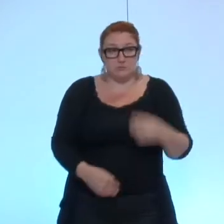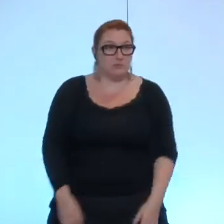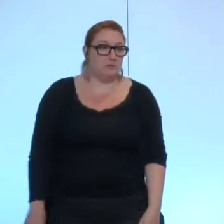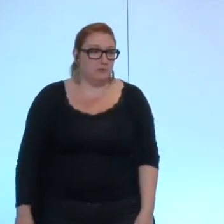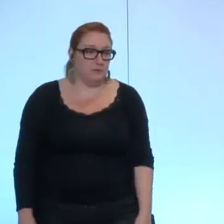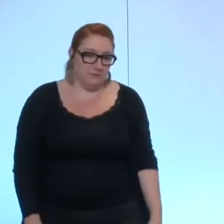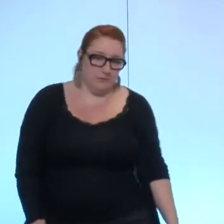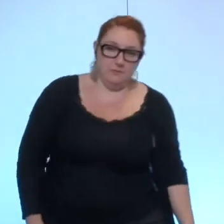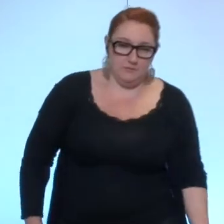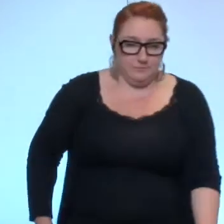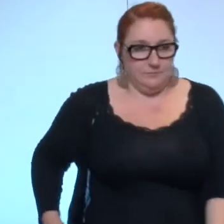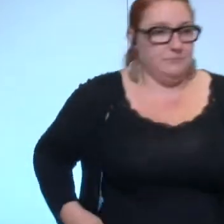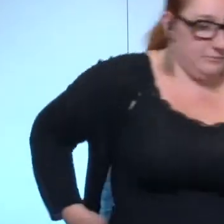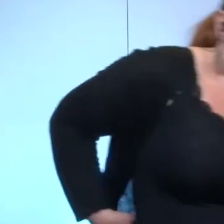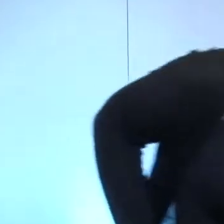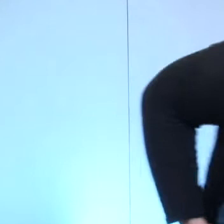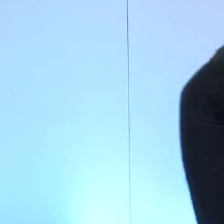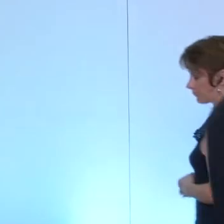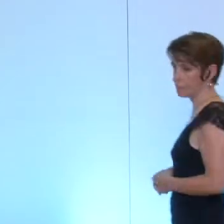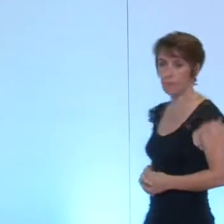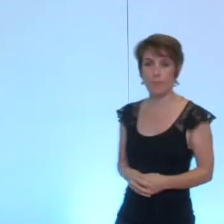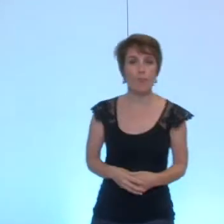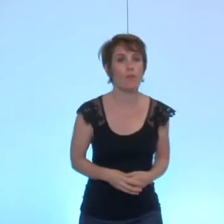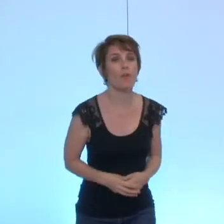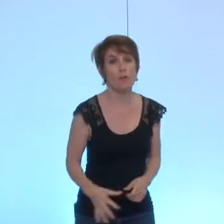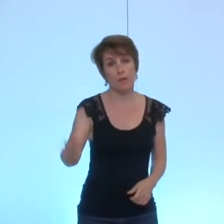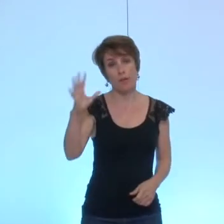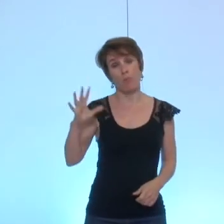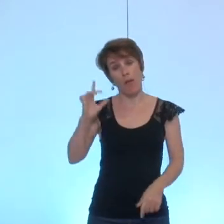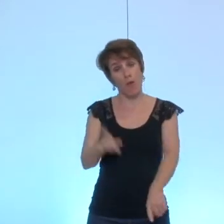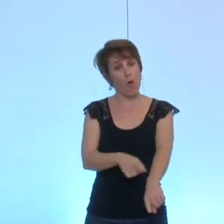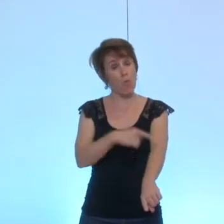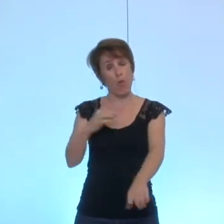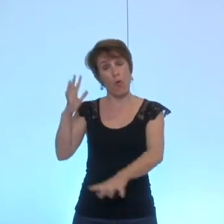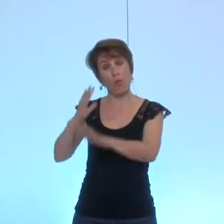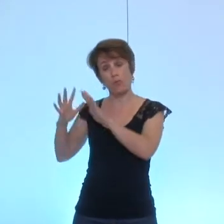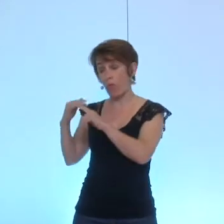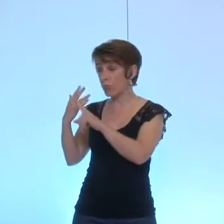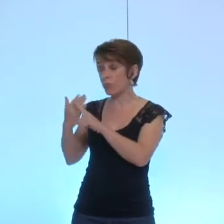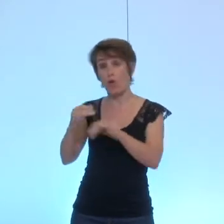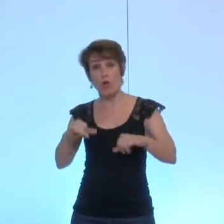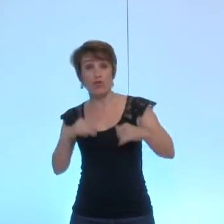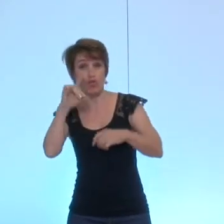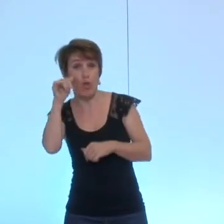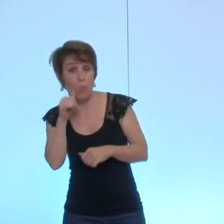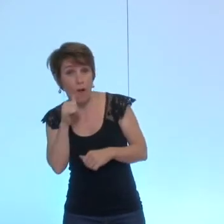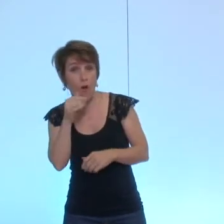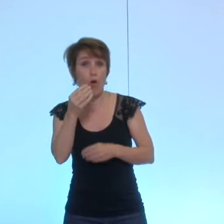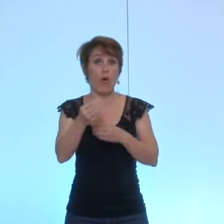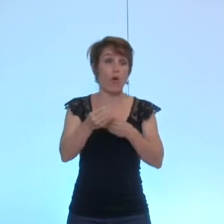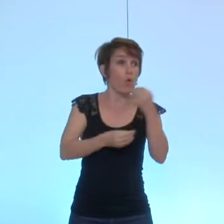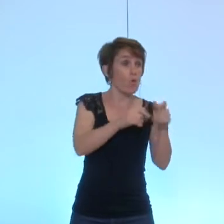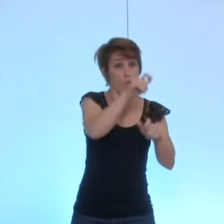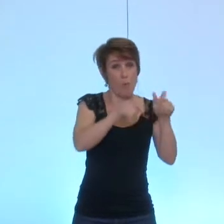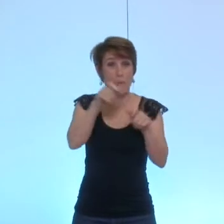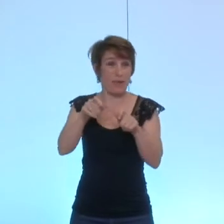Pendant trop longtemps, les jeunes parents, les citoyens ayant un ou plusieurs parents dépendants à leur